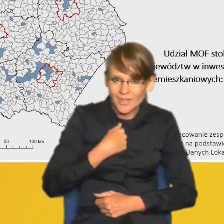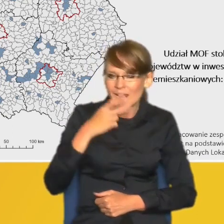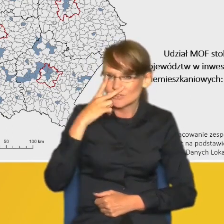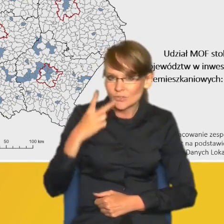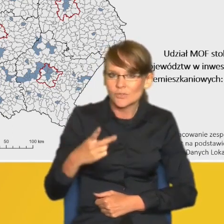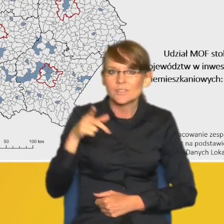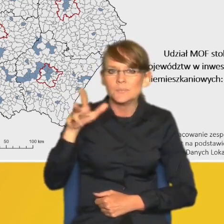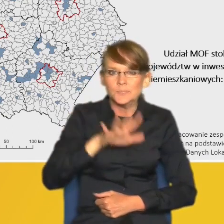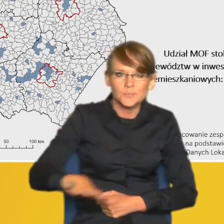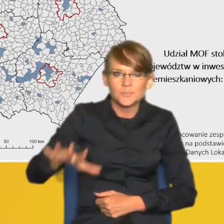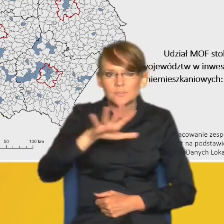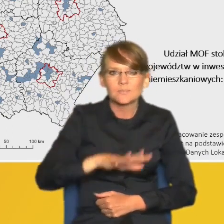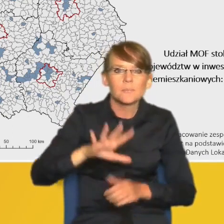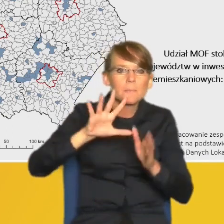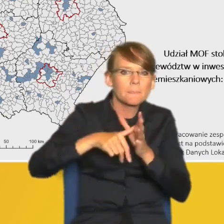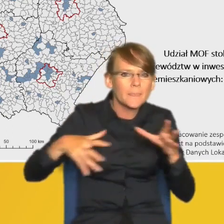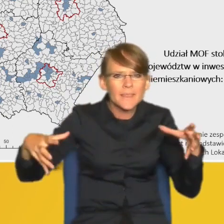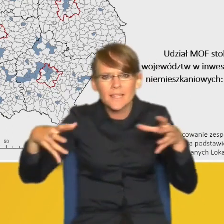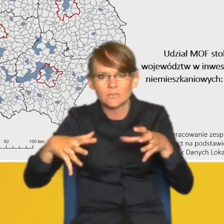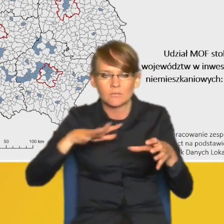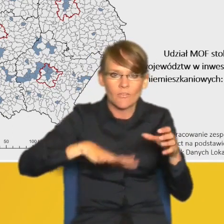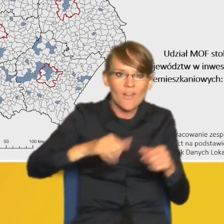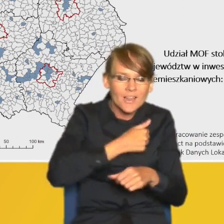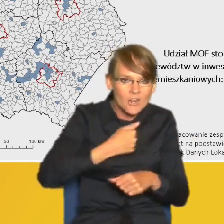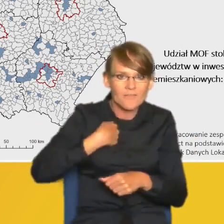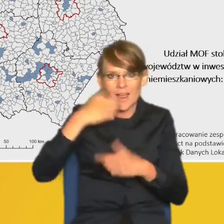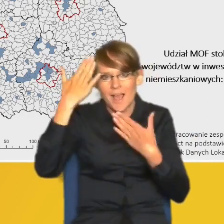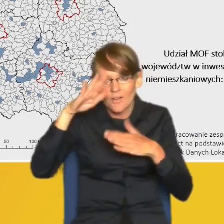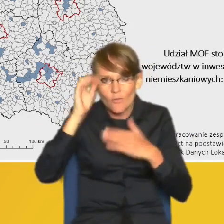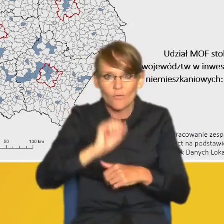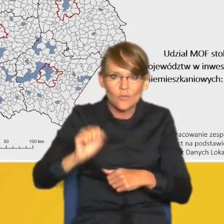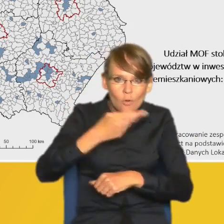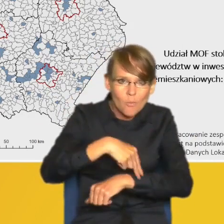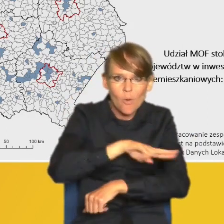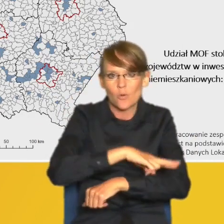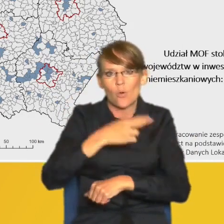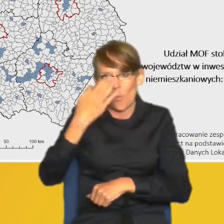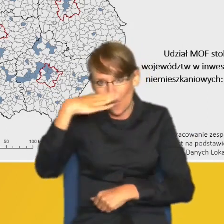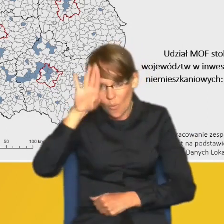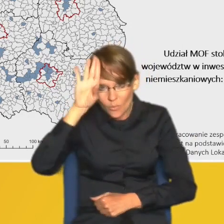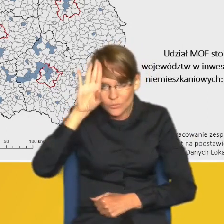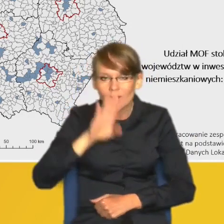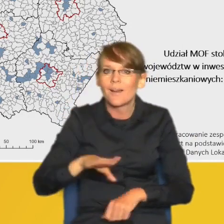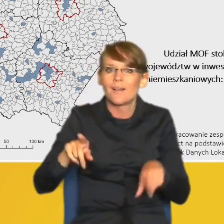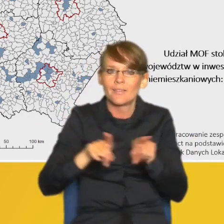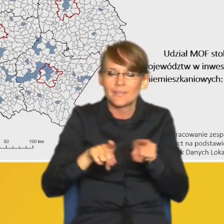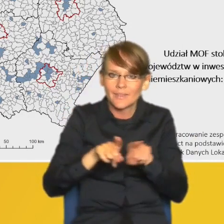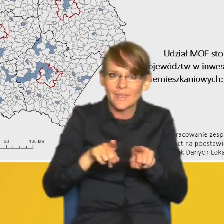się obszary metropolitalne, w tym Warszawy, Katowic, Wrocławia, Poznania i Łodzi oraz